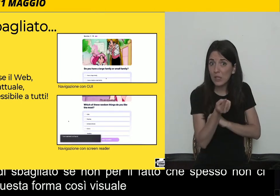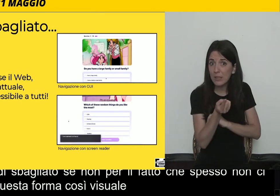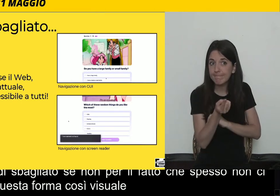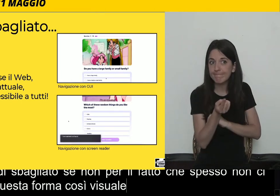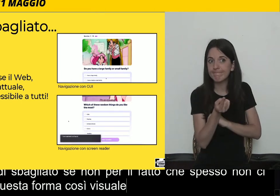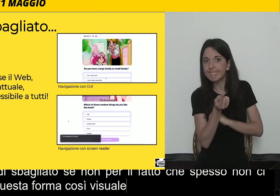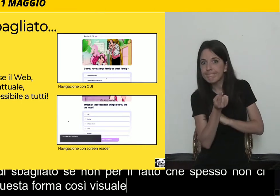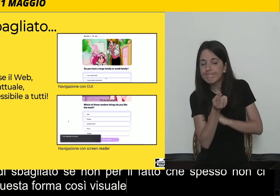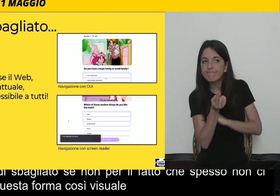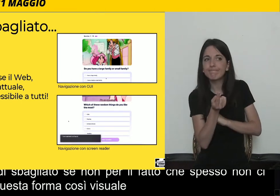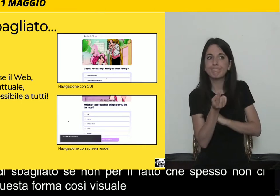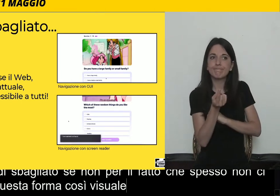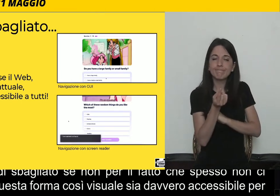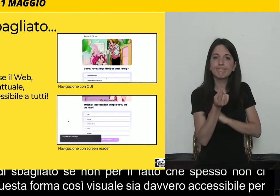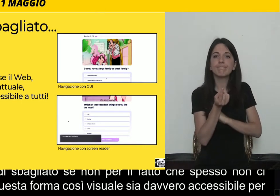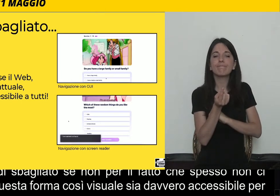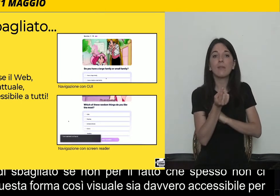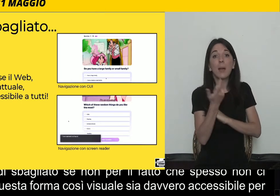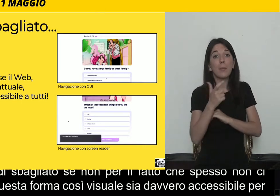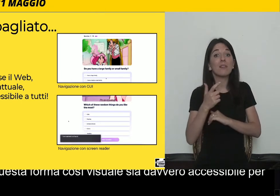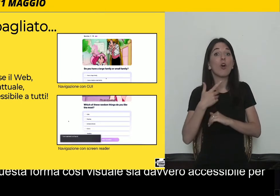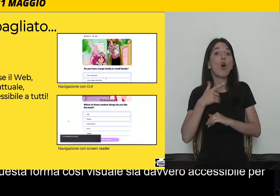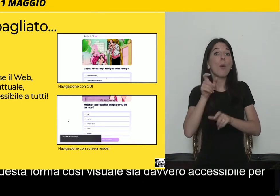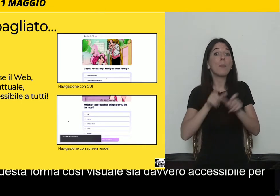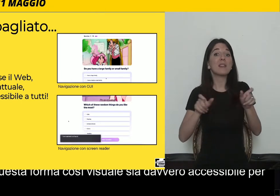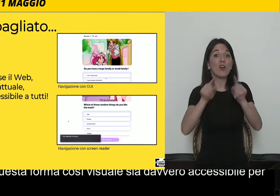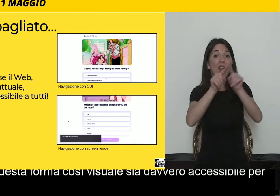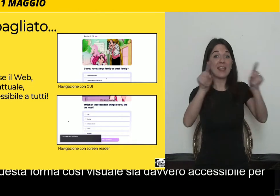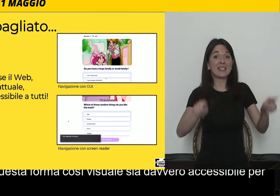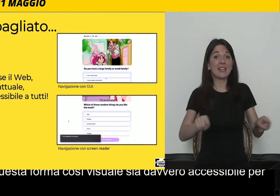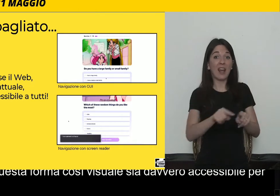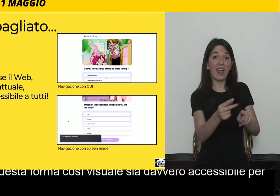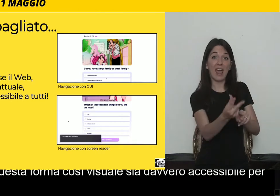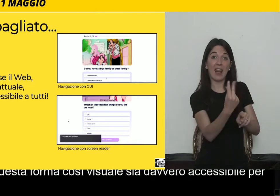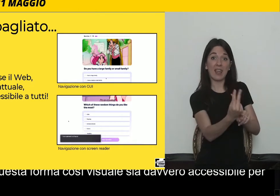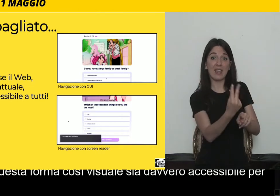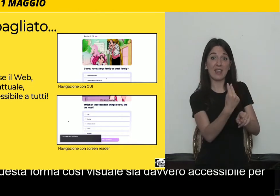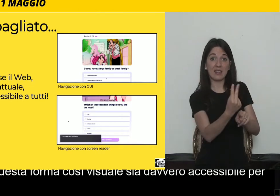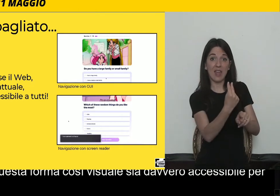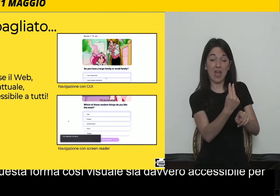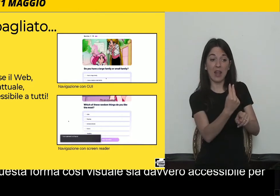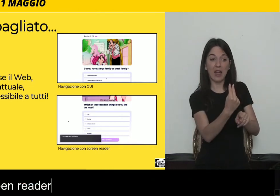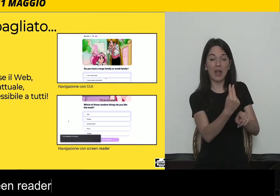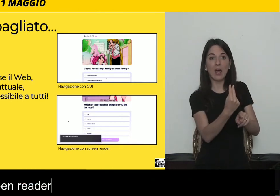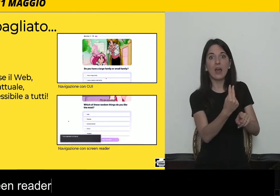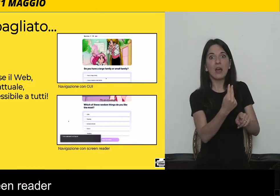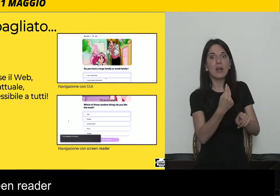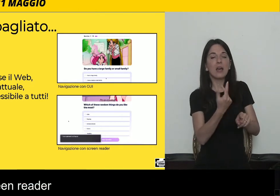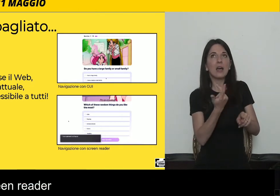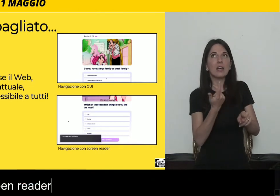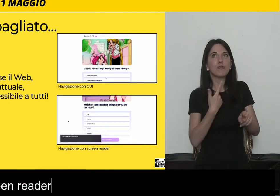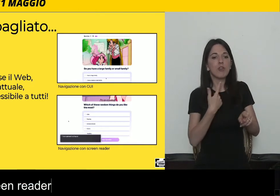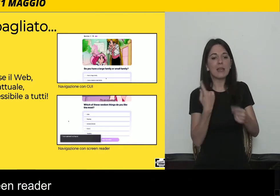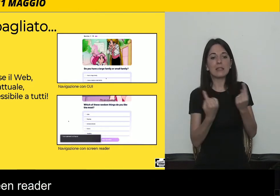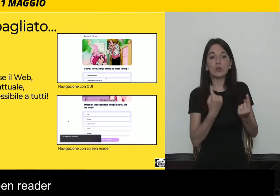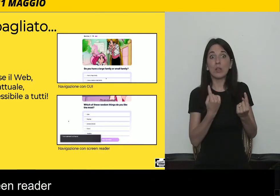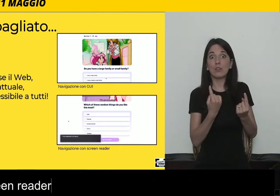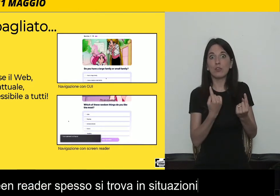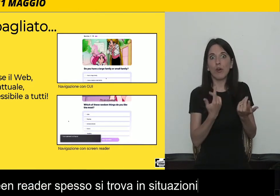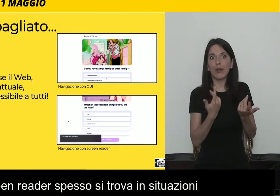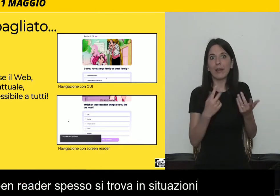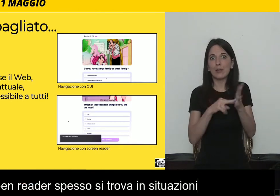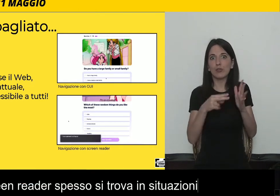usa gli screen reader spesso, per esempio, si trova in situazioni in cui questi strumenti non riescono a